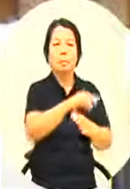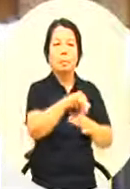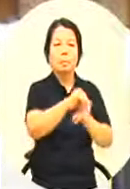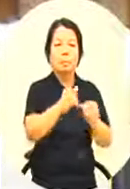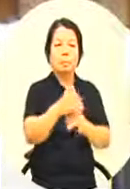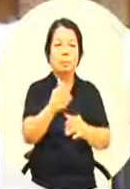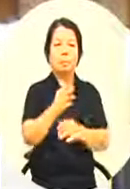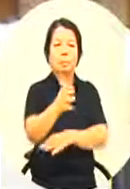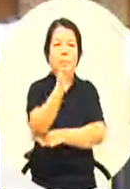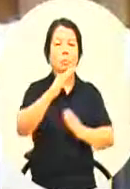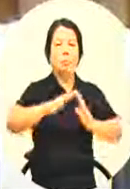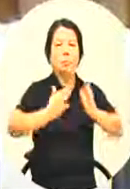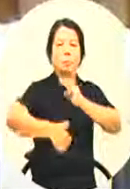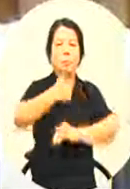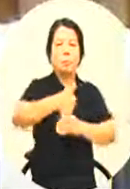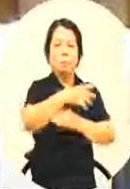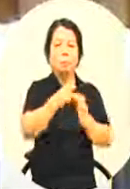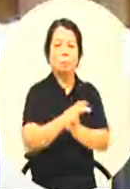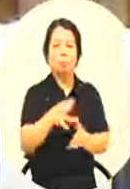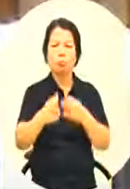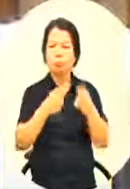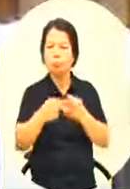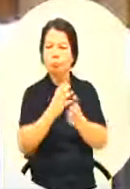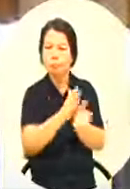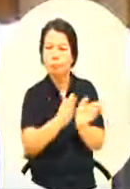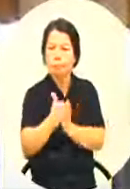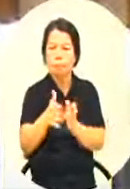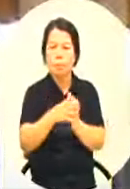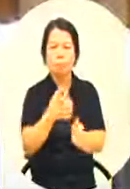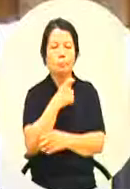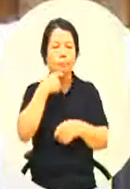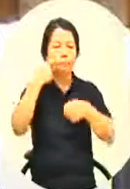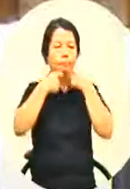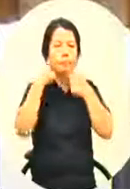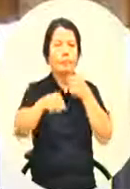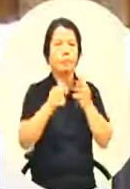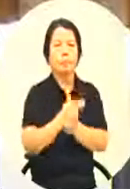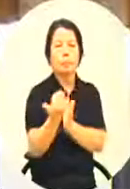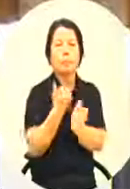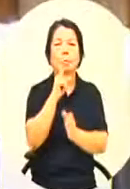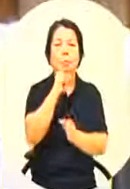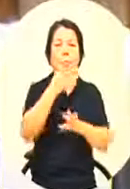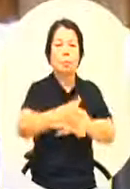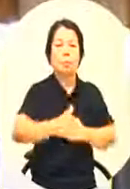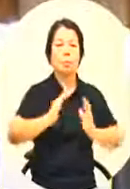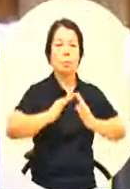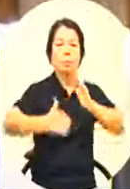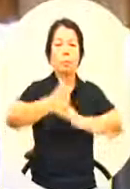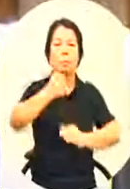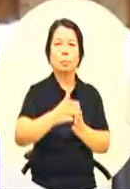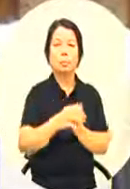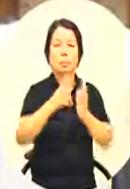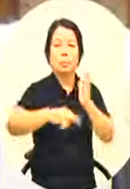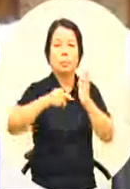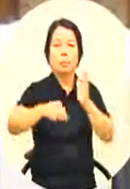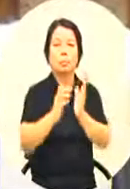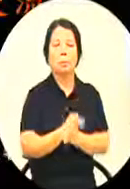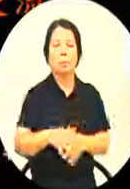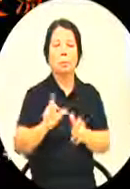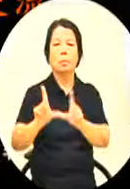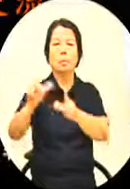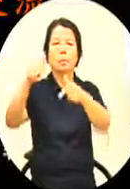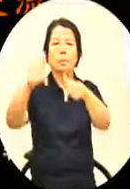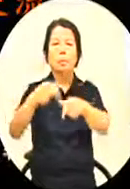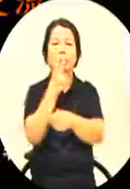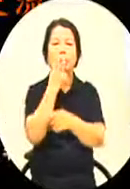处理我倒真的蛮好奇的那我刚刚已经有谈到了市长说我们要跟东南亚密